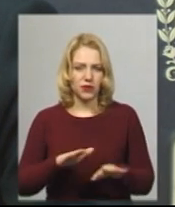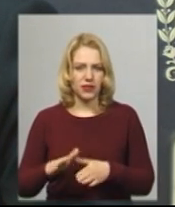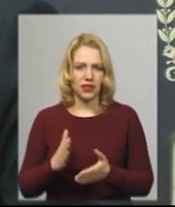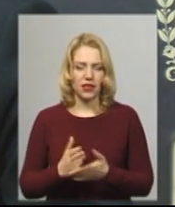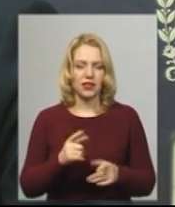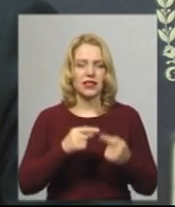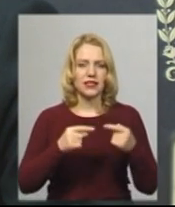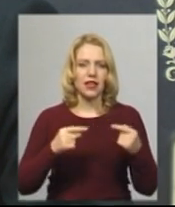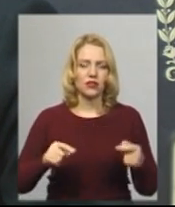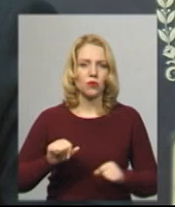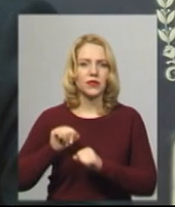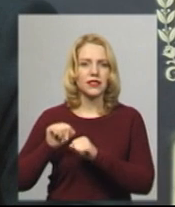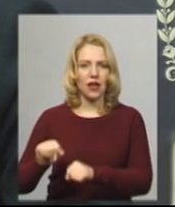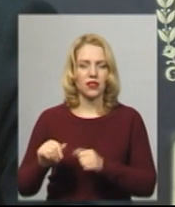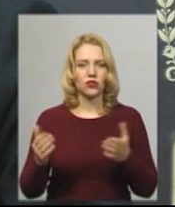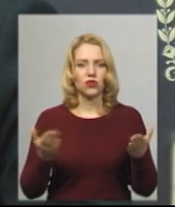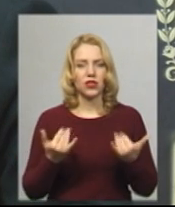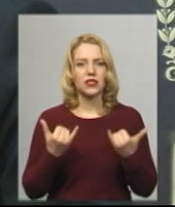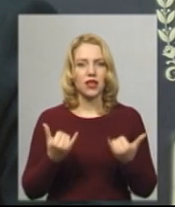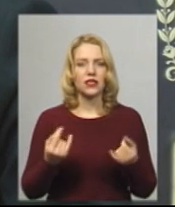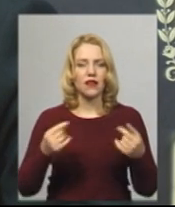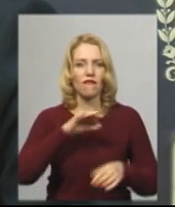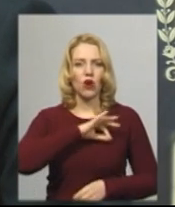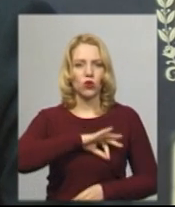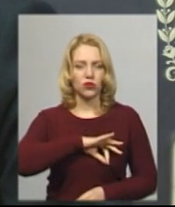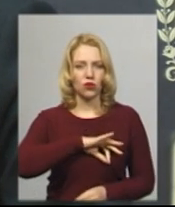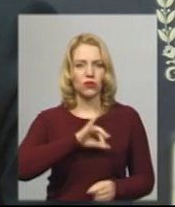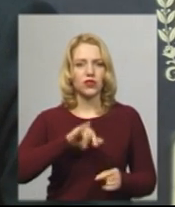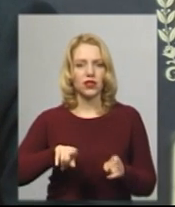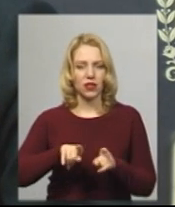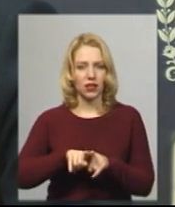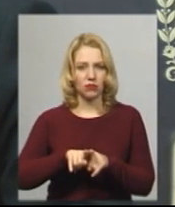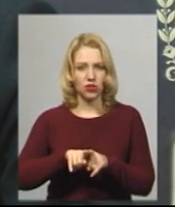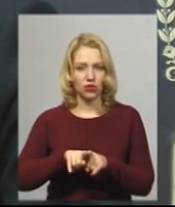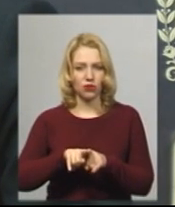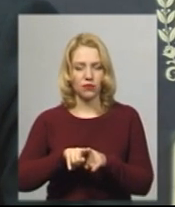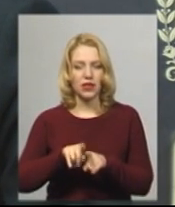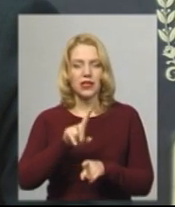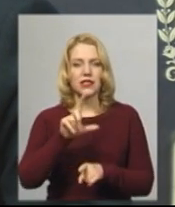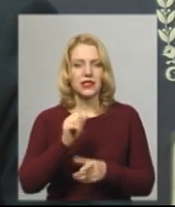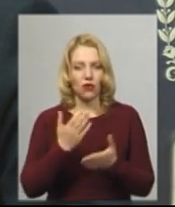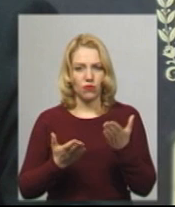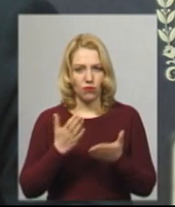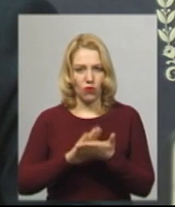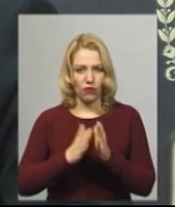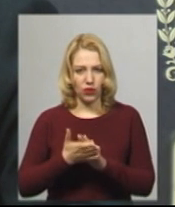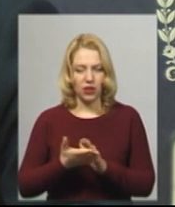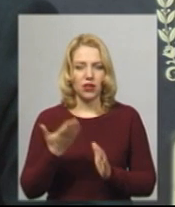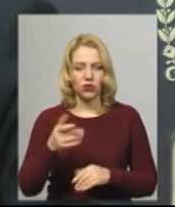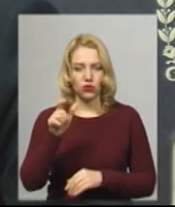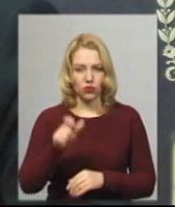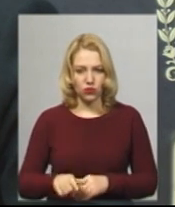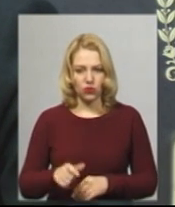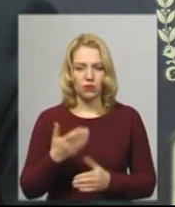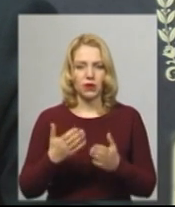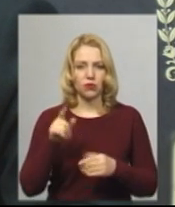захисту, які зараз використовуються. І таким чином, навіть за умови, якщо зазначена особа буде